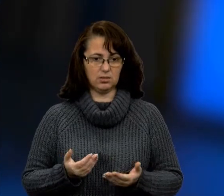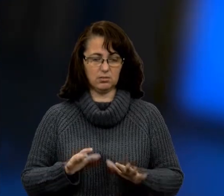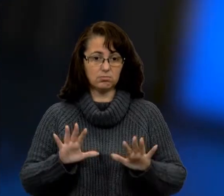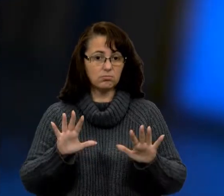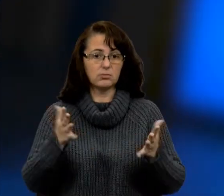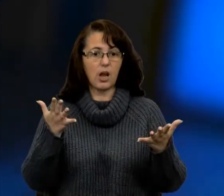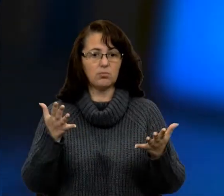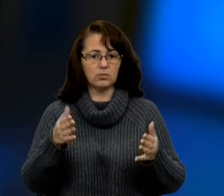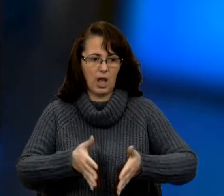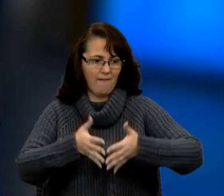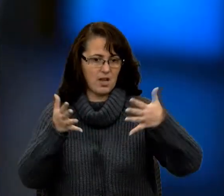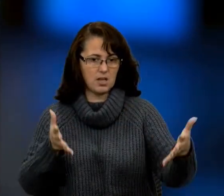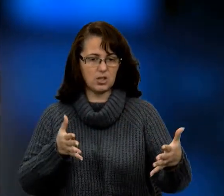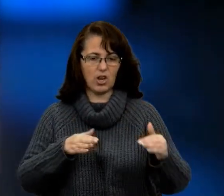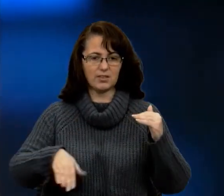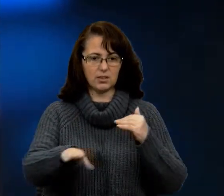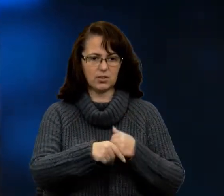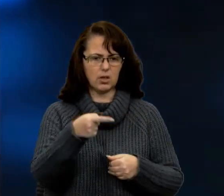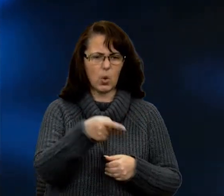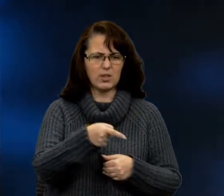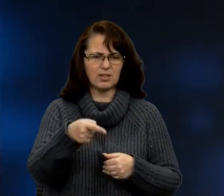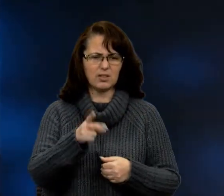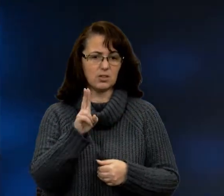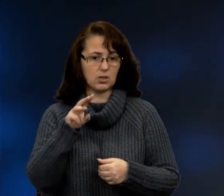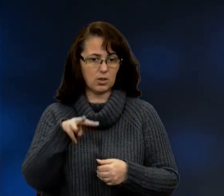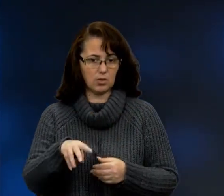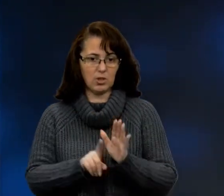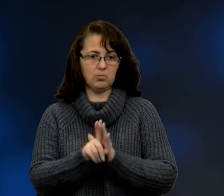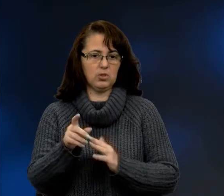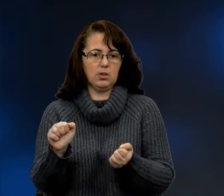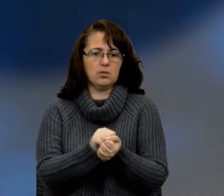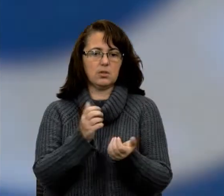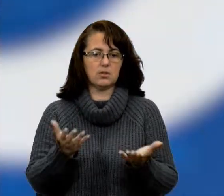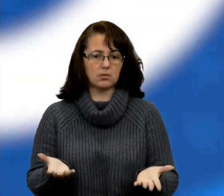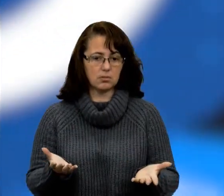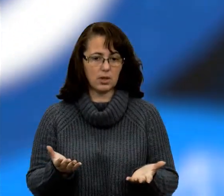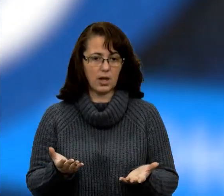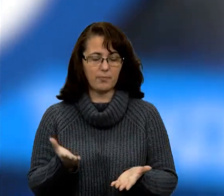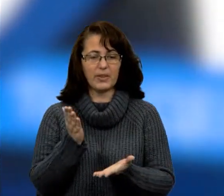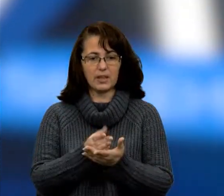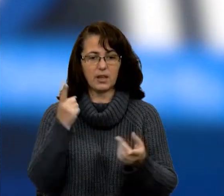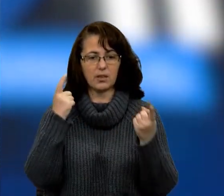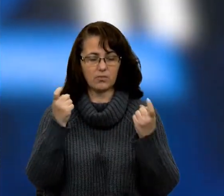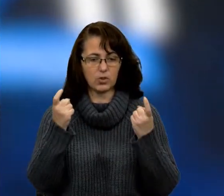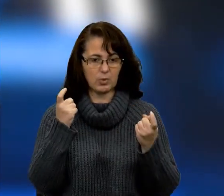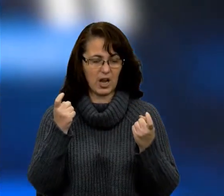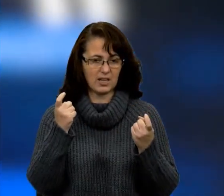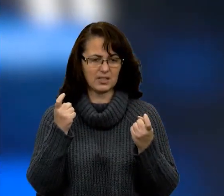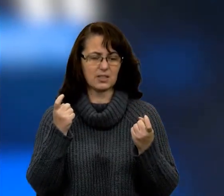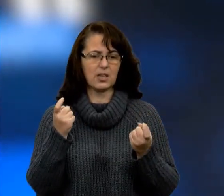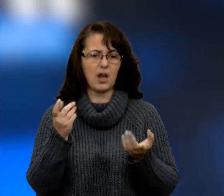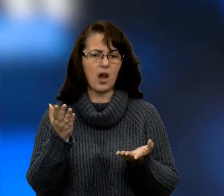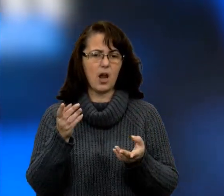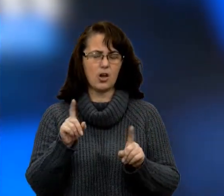території, на тисячі кілометрів, починає посух. Тим більше, що є дані вітровноцентру, і дуже